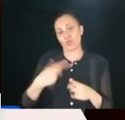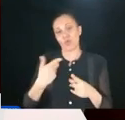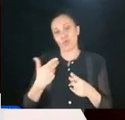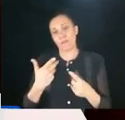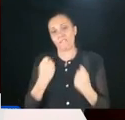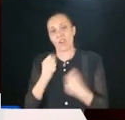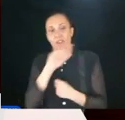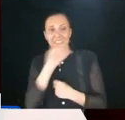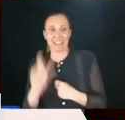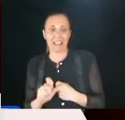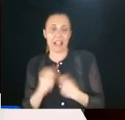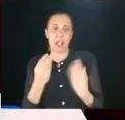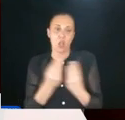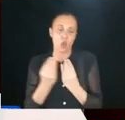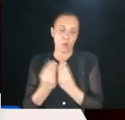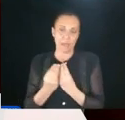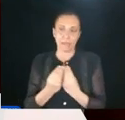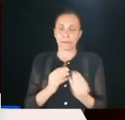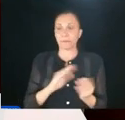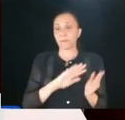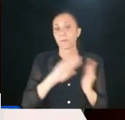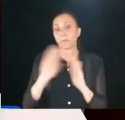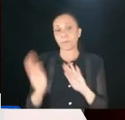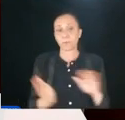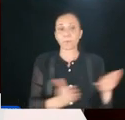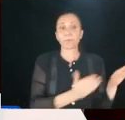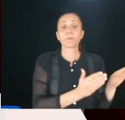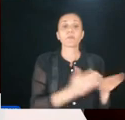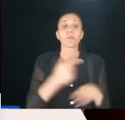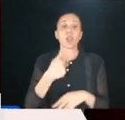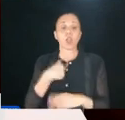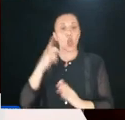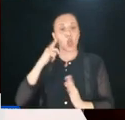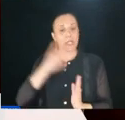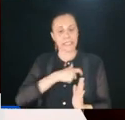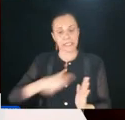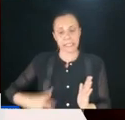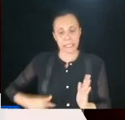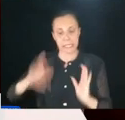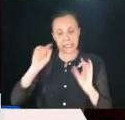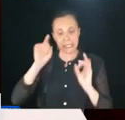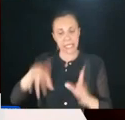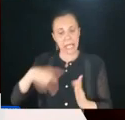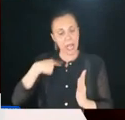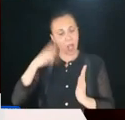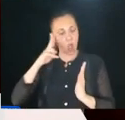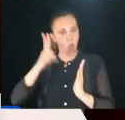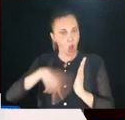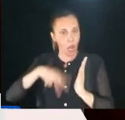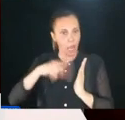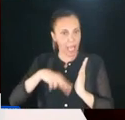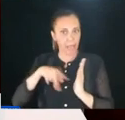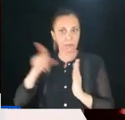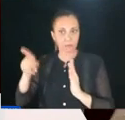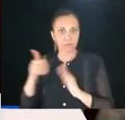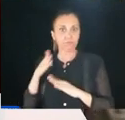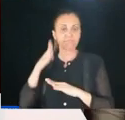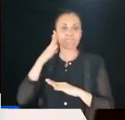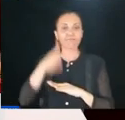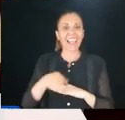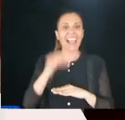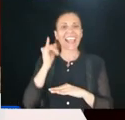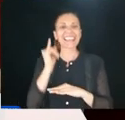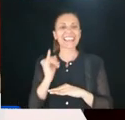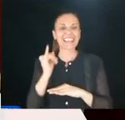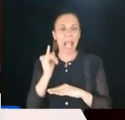partito ovviamente di Forza Italia. Per il resto, io ho letto che il sindaco Sala è